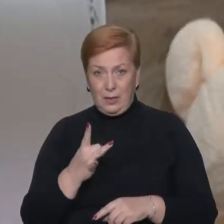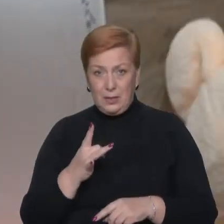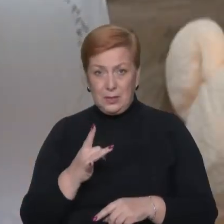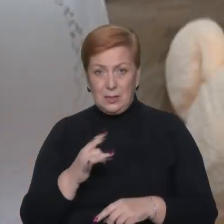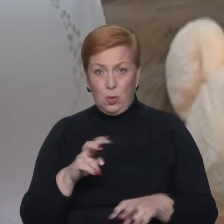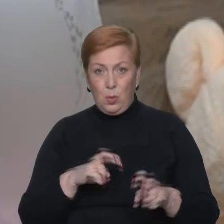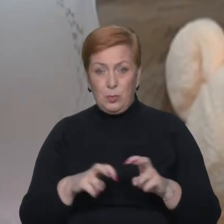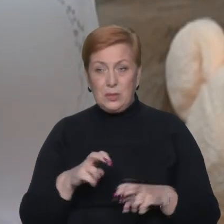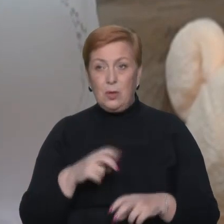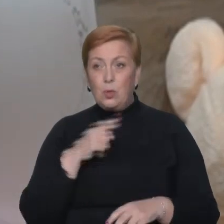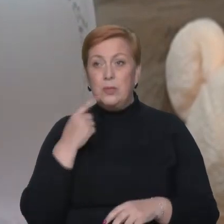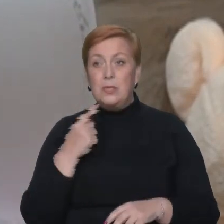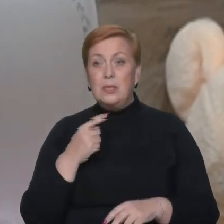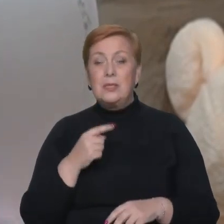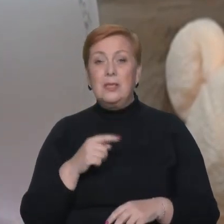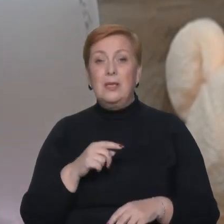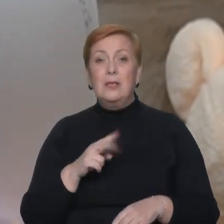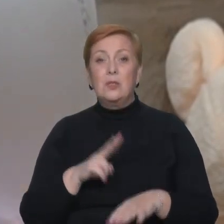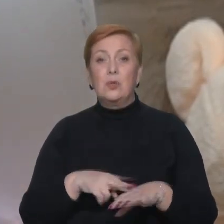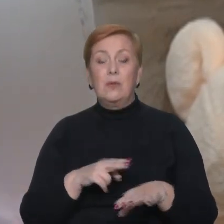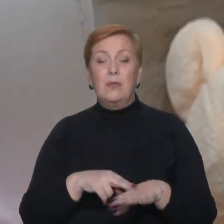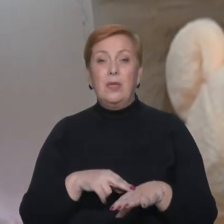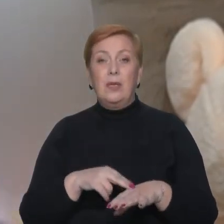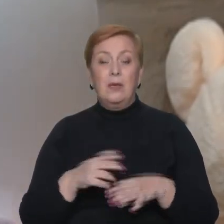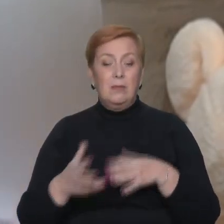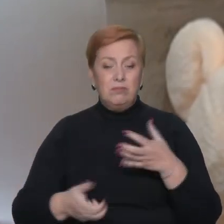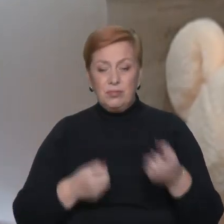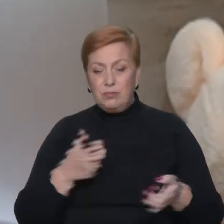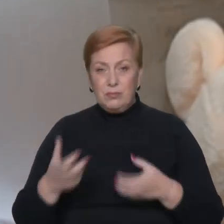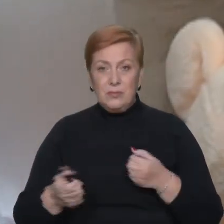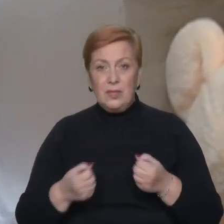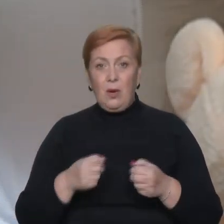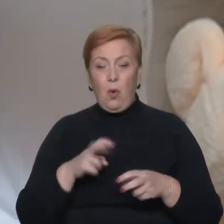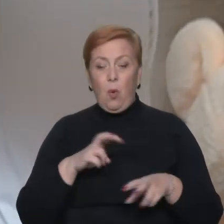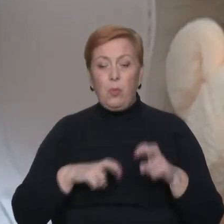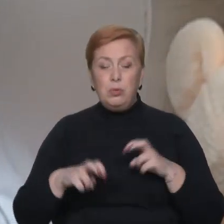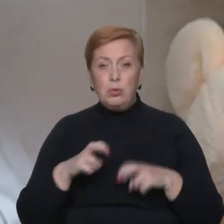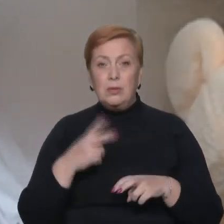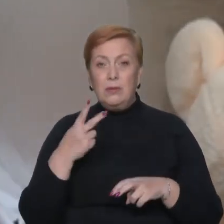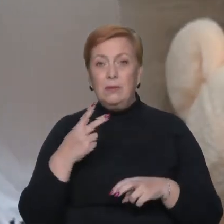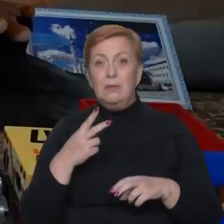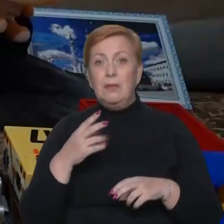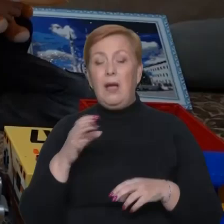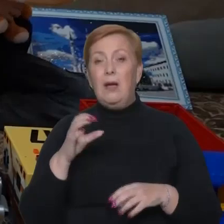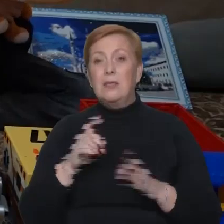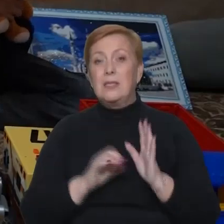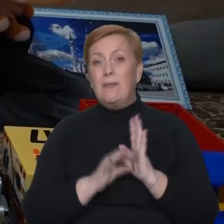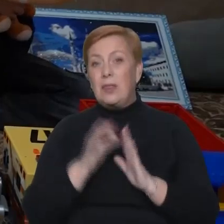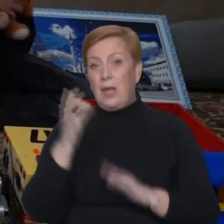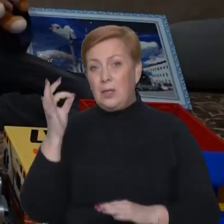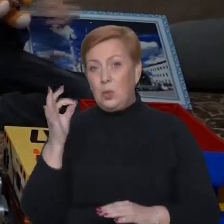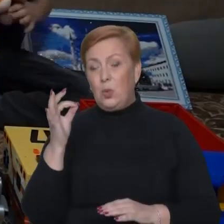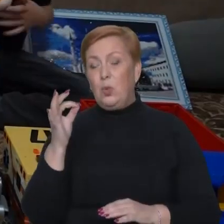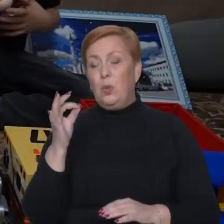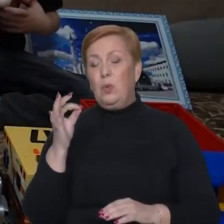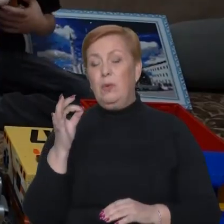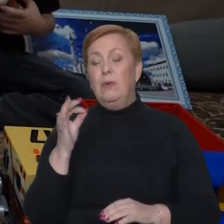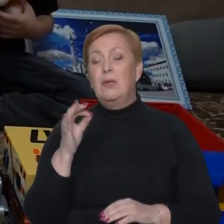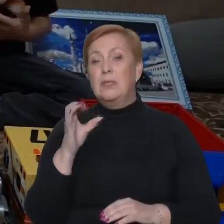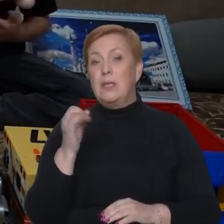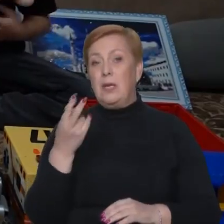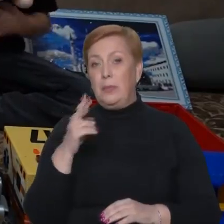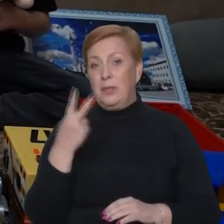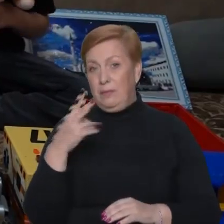Російські силовики влаштували обшук на світанку 24 серпня, каже дружина Сайдамета Міляуша. Вірвалися десятеро